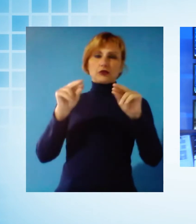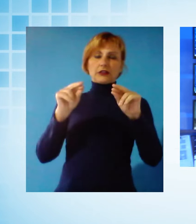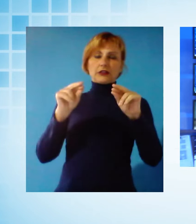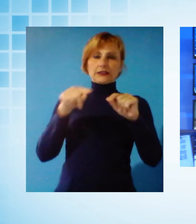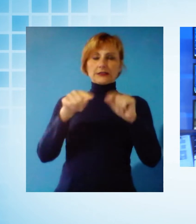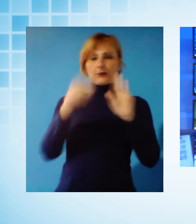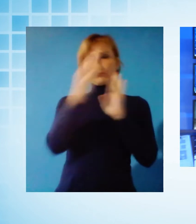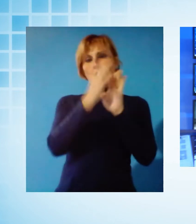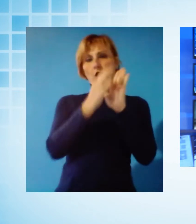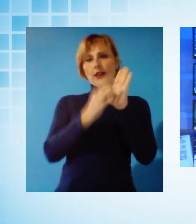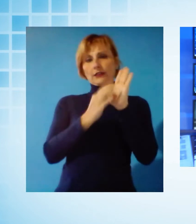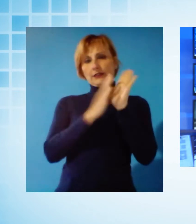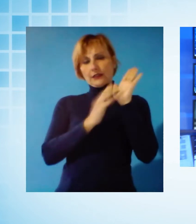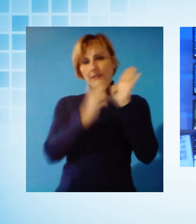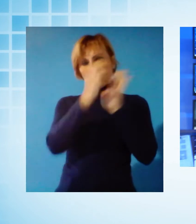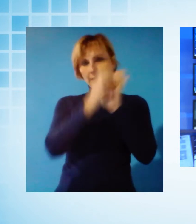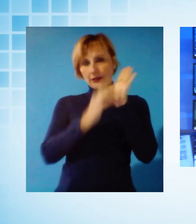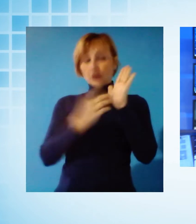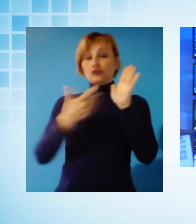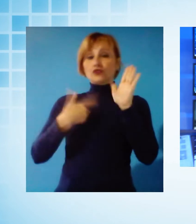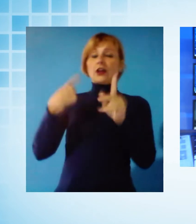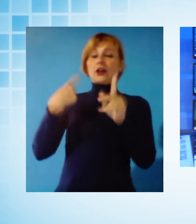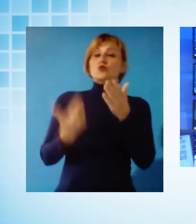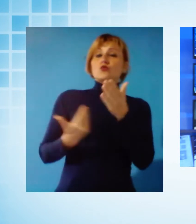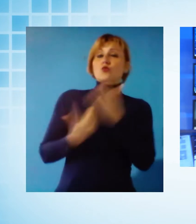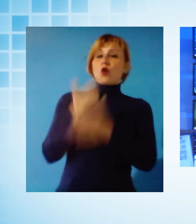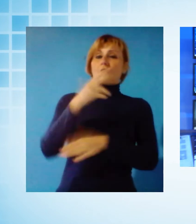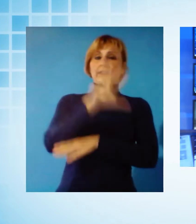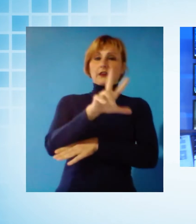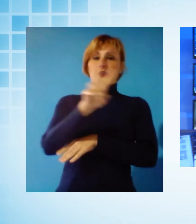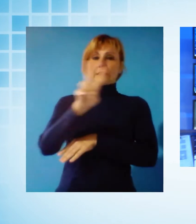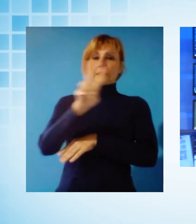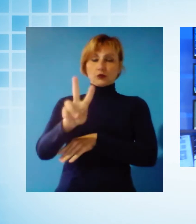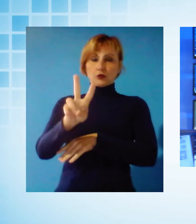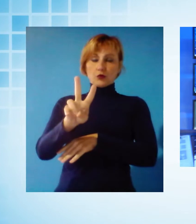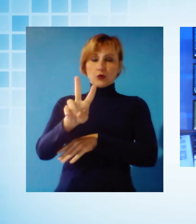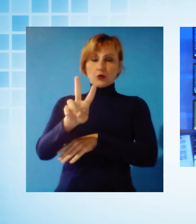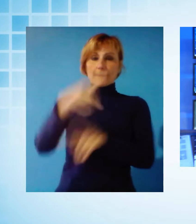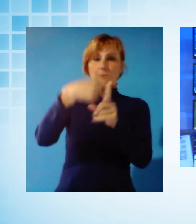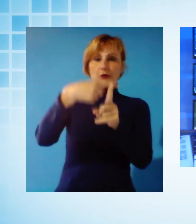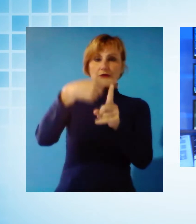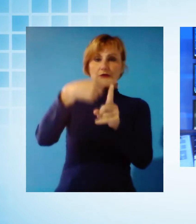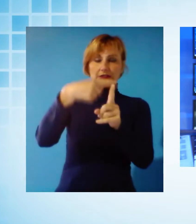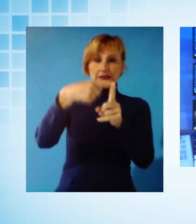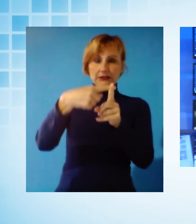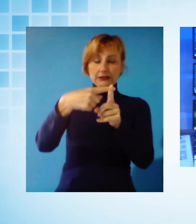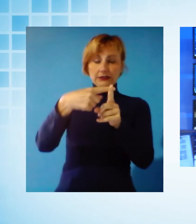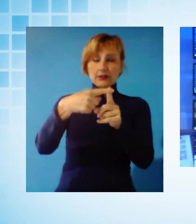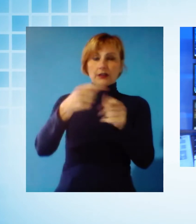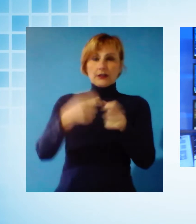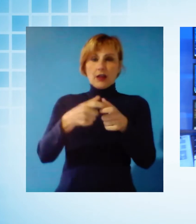parlano di nuovi 32 casi in provincia di Lucca. Sono infatti saliti a 920.